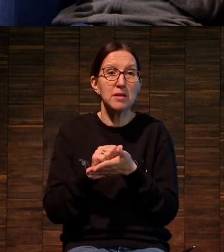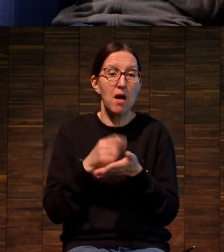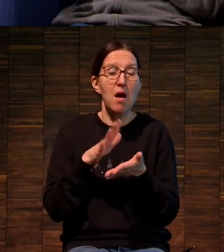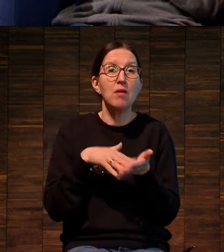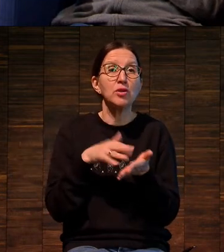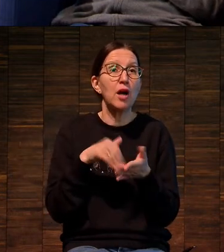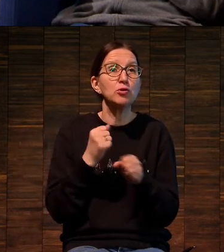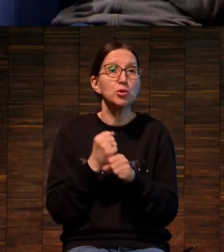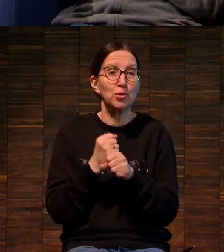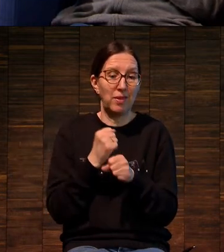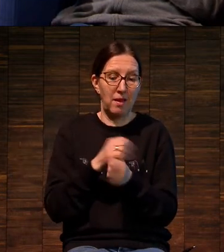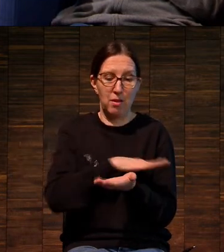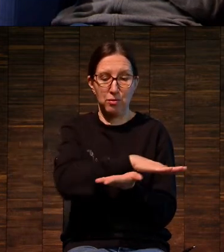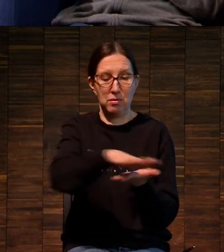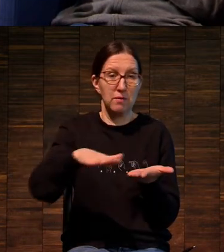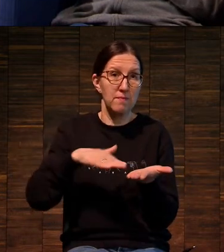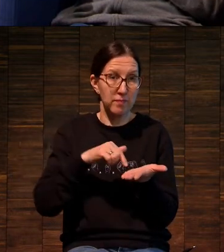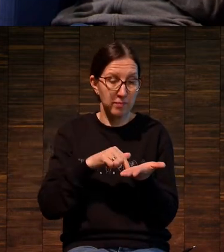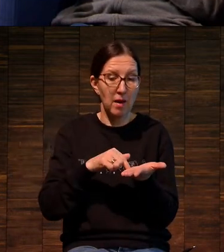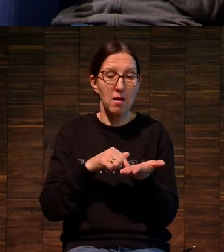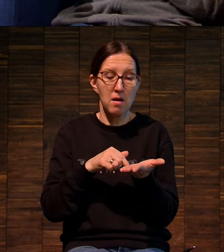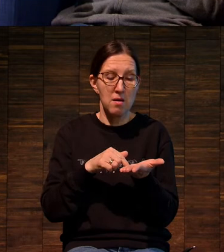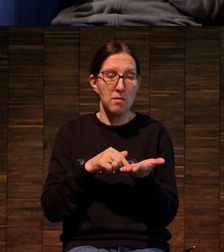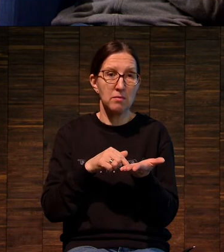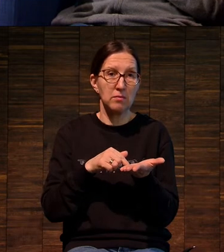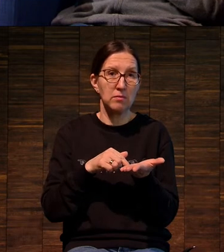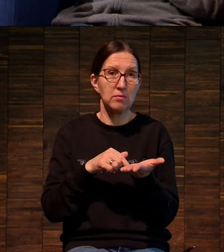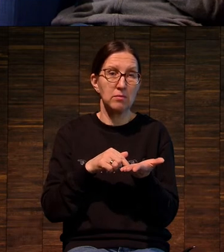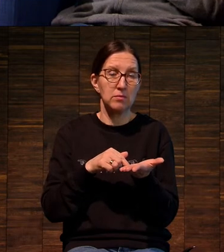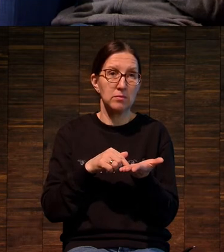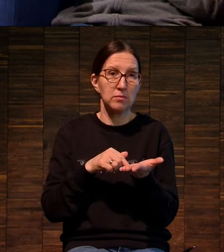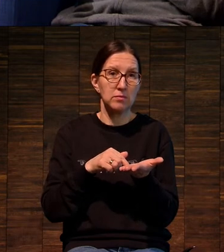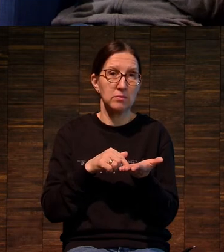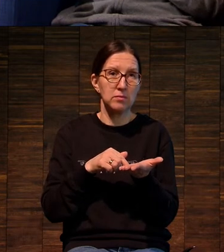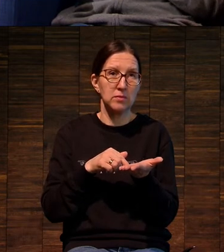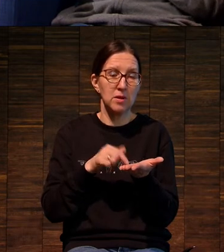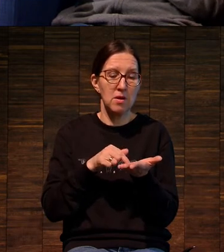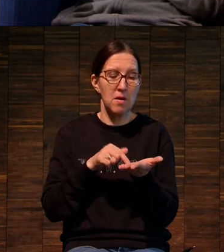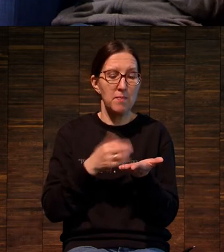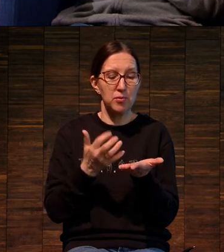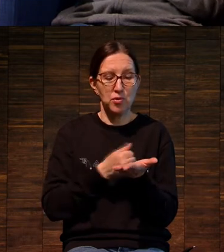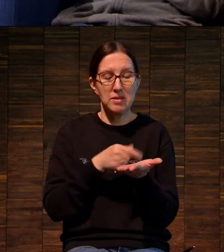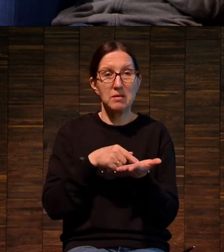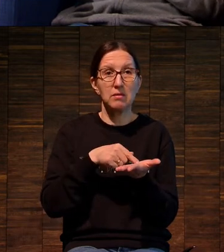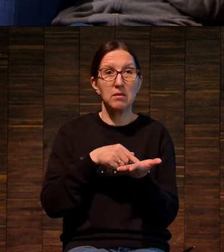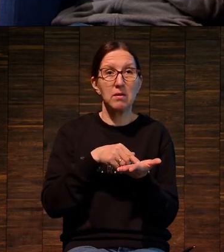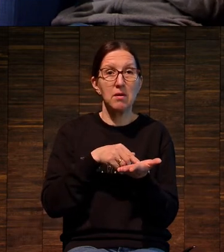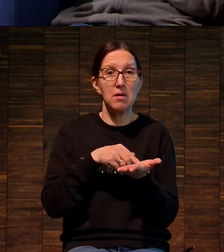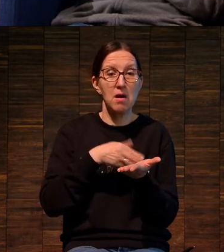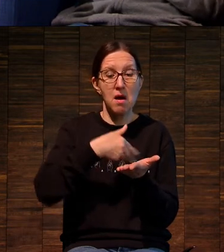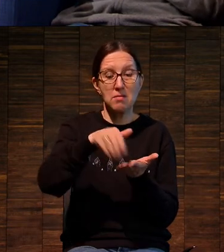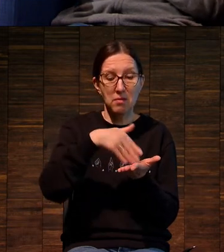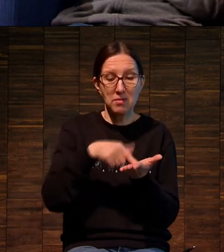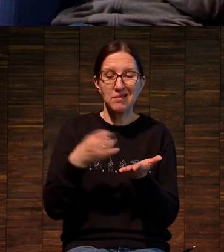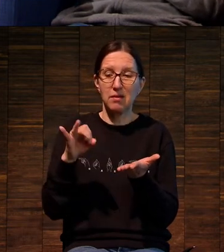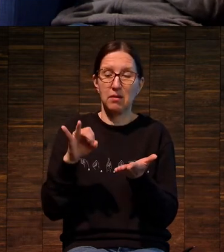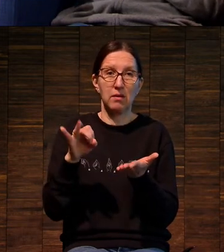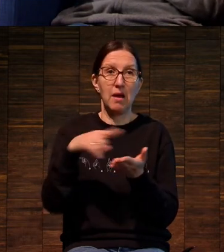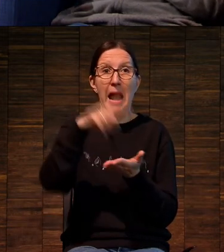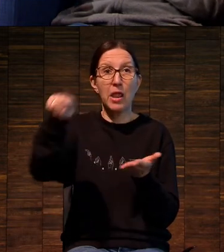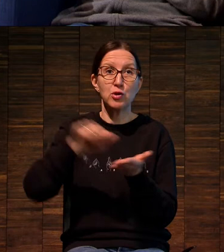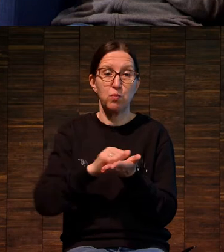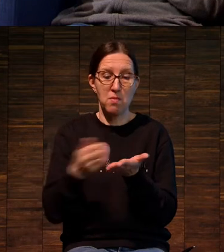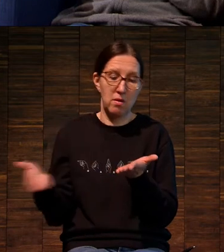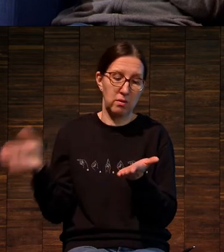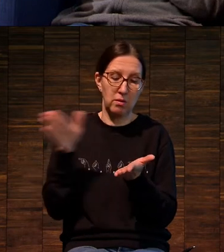бумаги накладывается сверху и производится отпечаток. Это самая